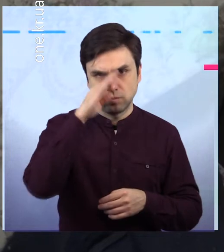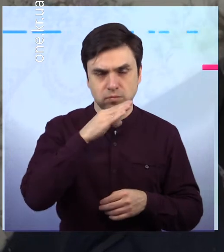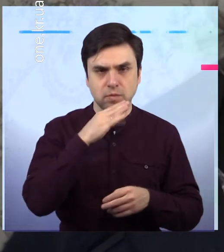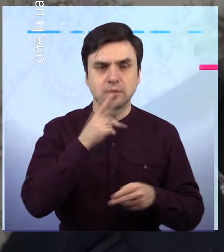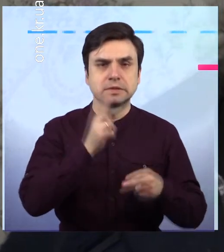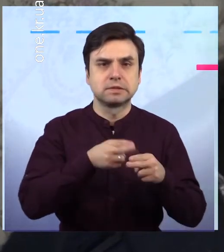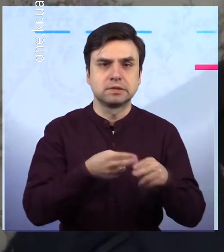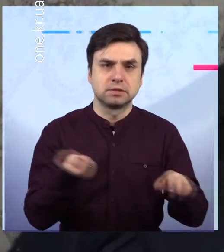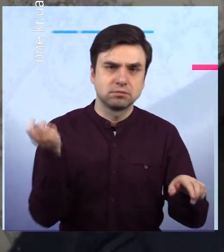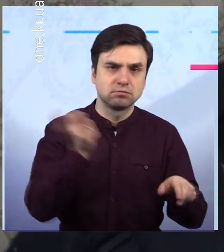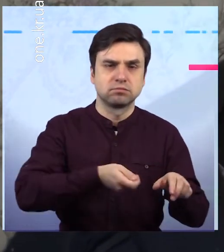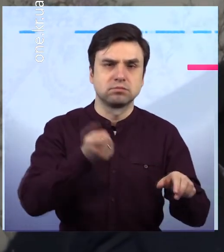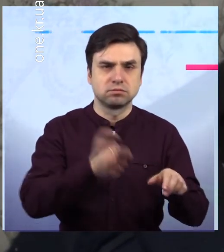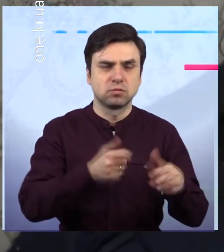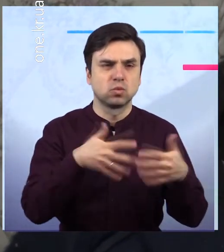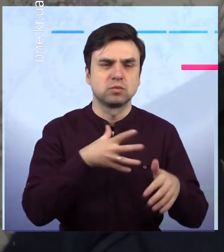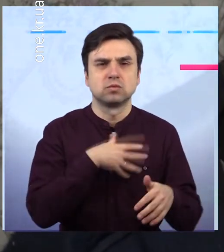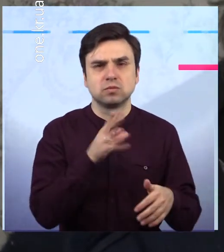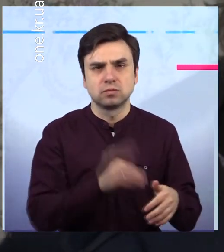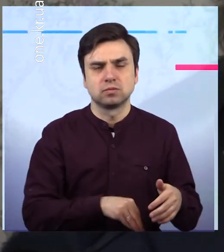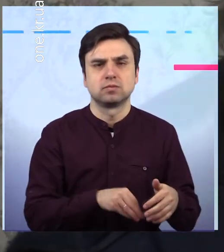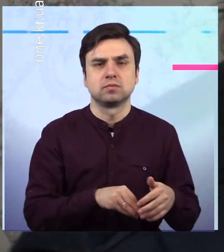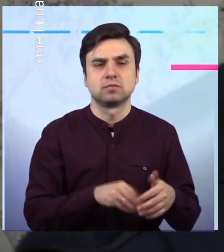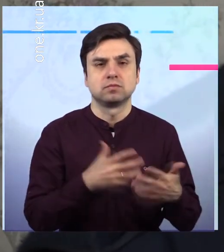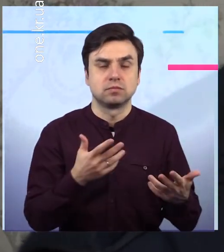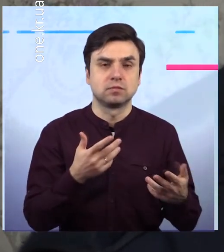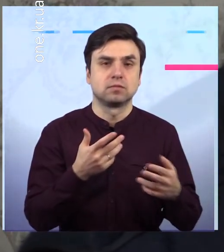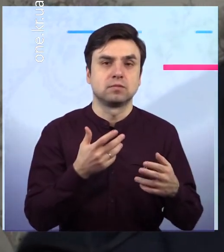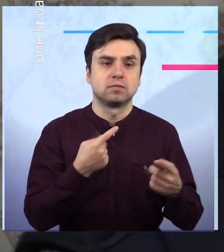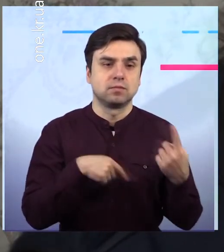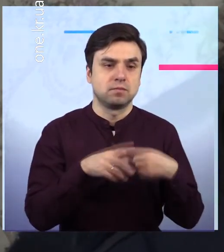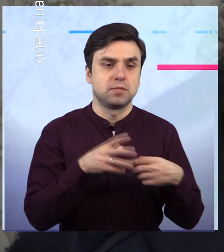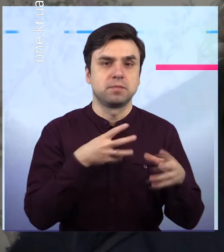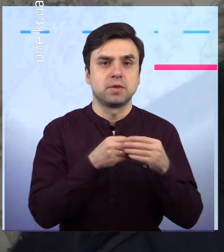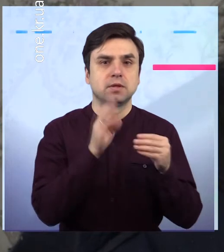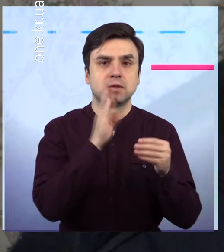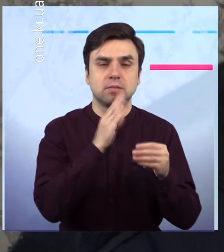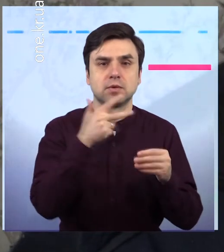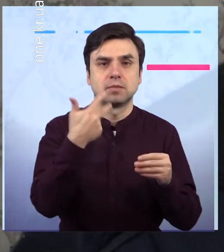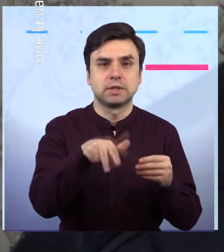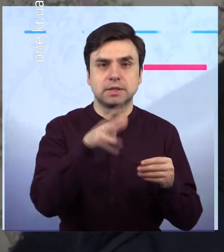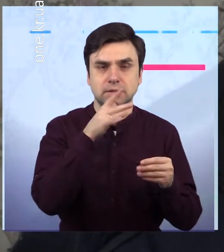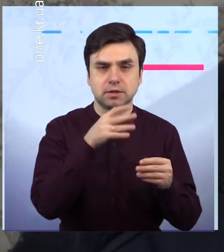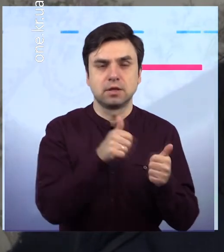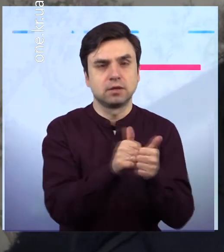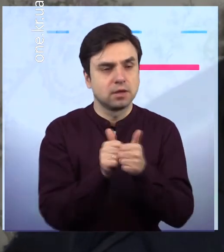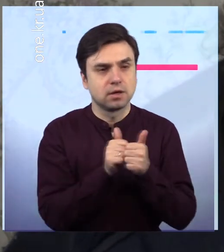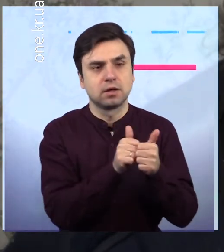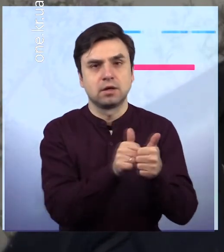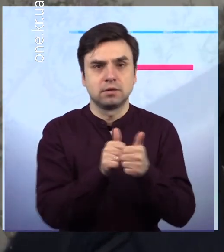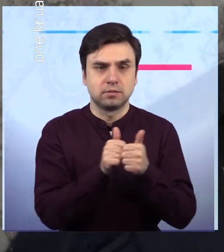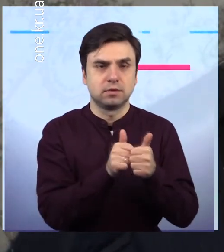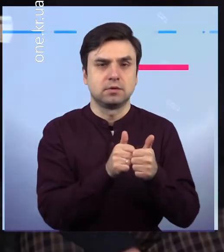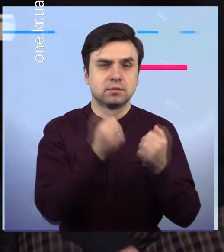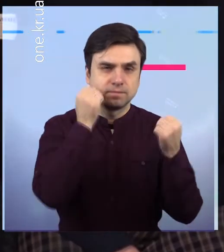доживаємо. Оце тут, як ви бачите. Ну, все як потихонечку, помалечку, так